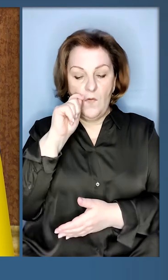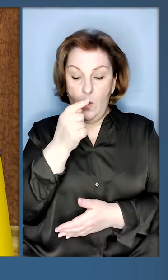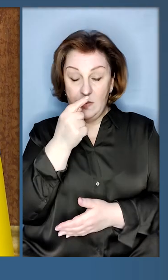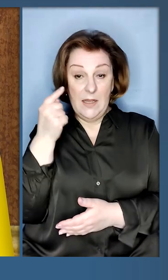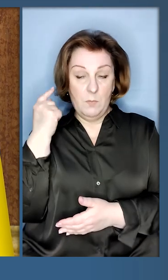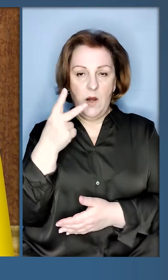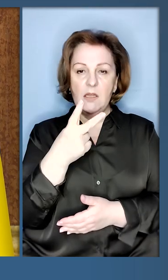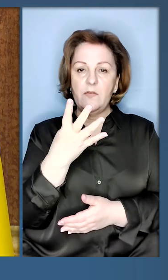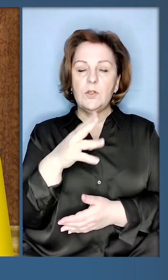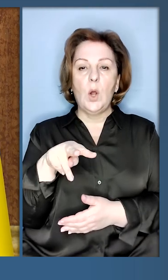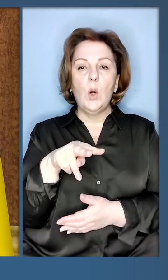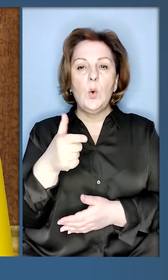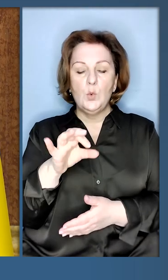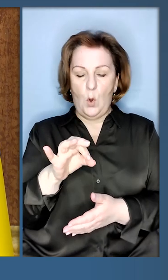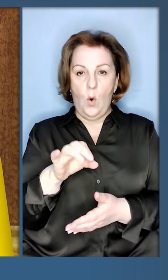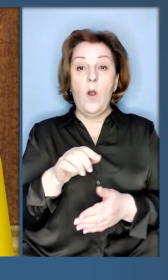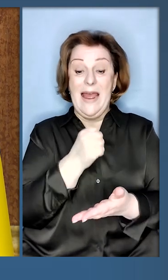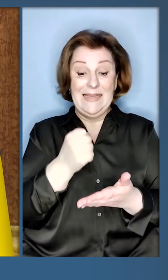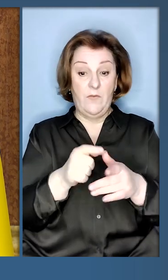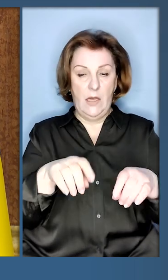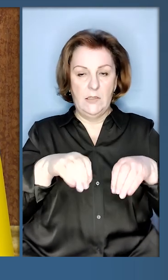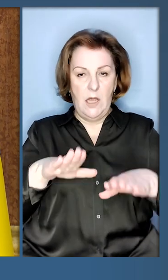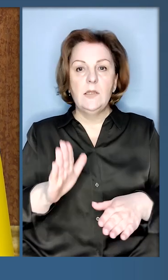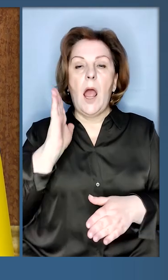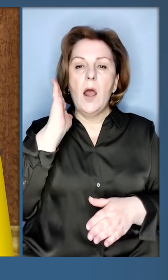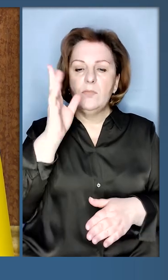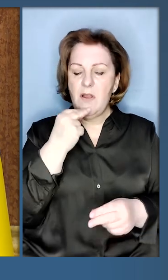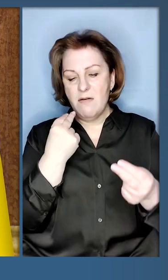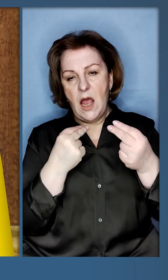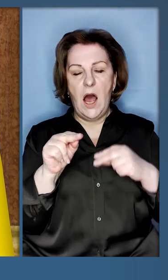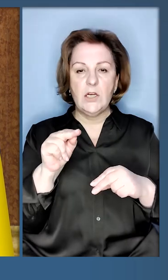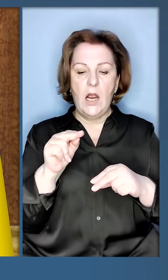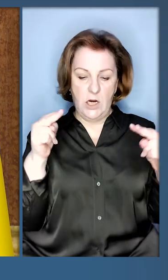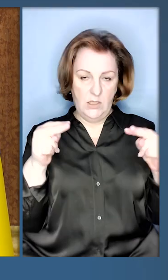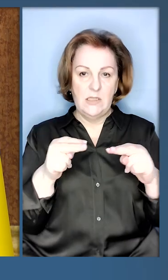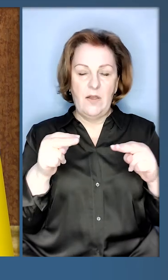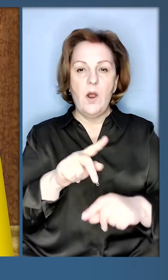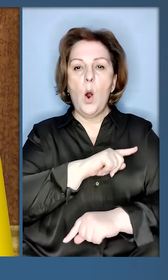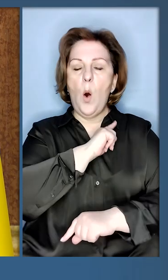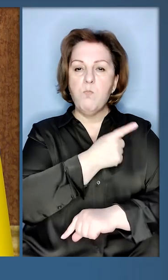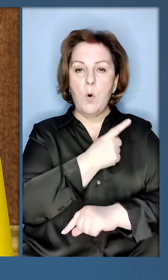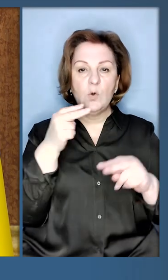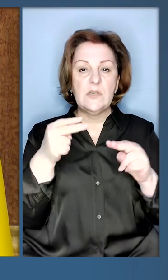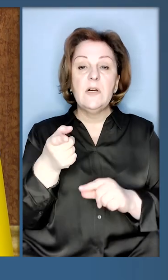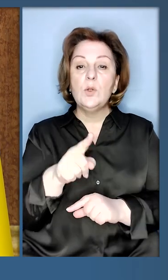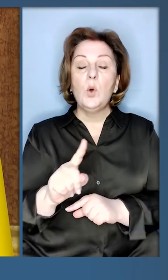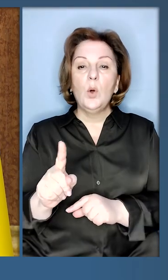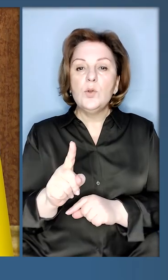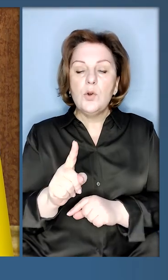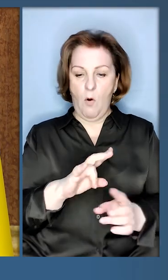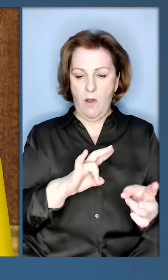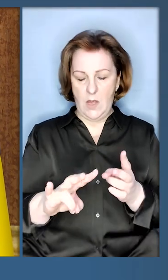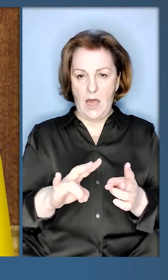напередодні 24 лютого затвердження цієї резолюції стане найкращим свідченням, потужним свідченням того, що